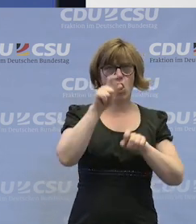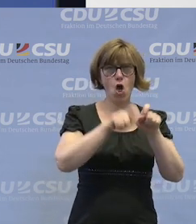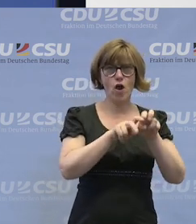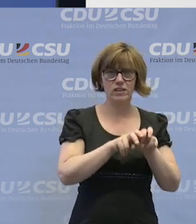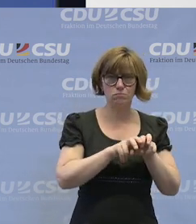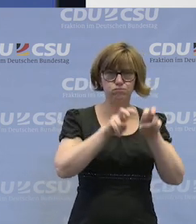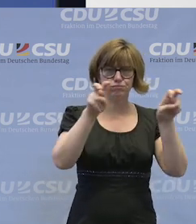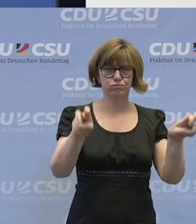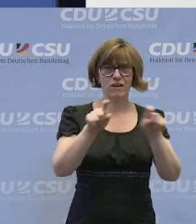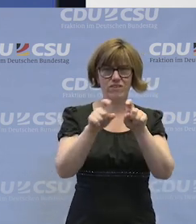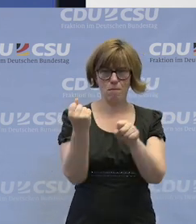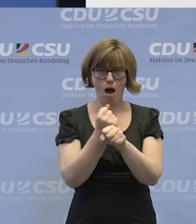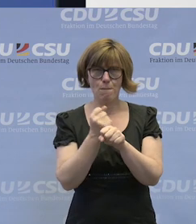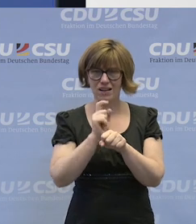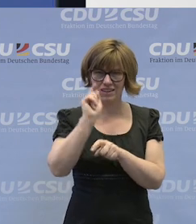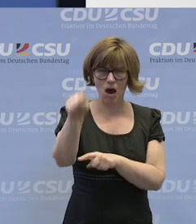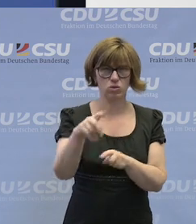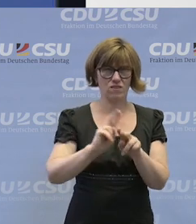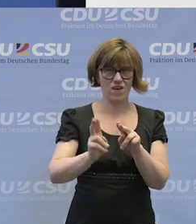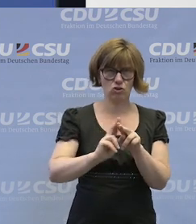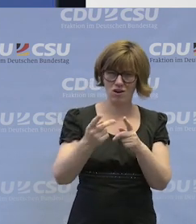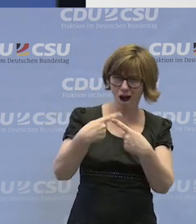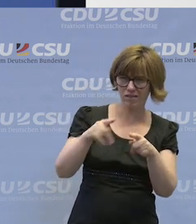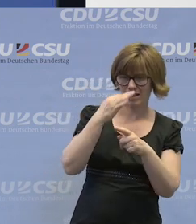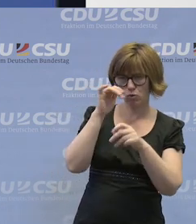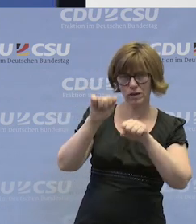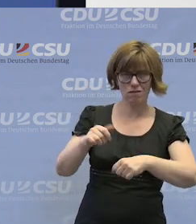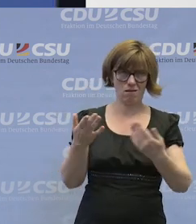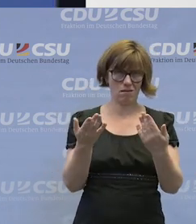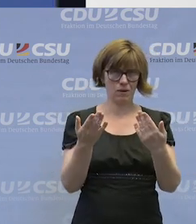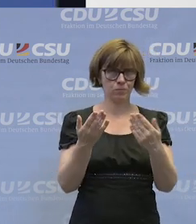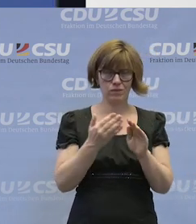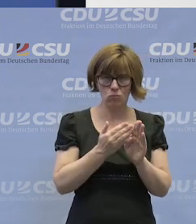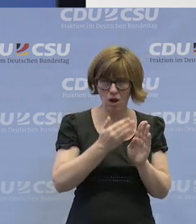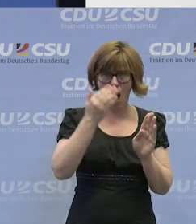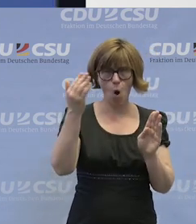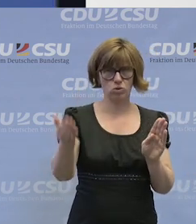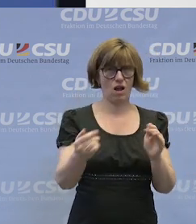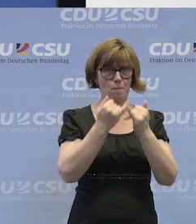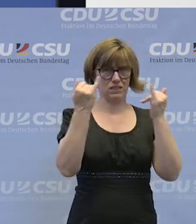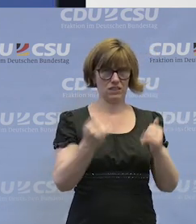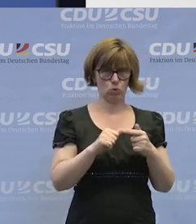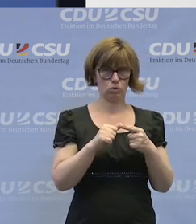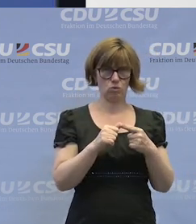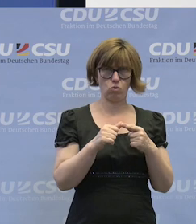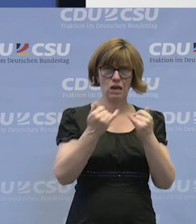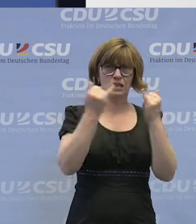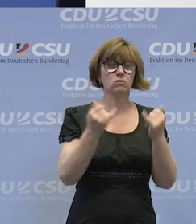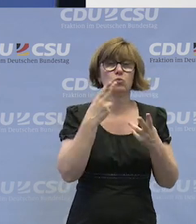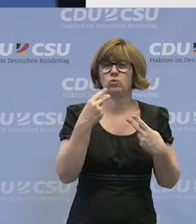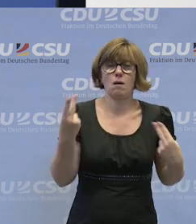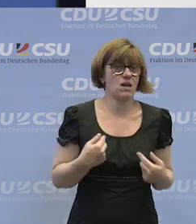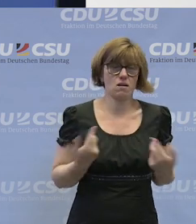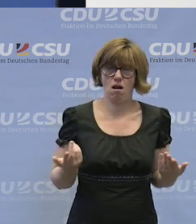Leute in Firmen gehen, rausgehen aus der Werkstatt, was ganz anderes ausprobieren, eben jenseits einer Institution, wie auch immer sie heißt.